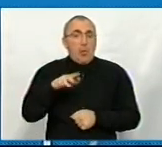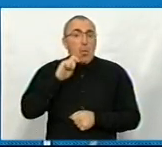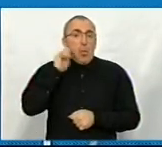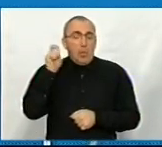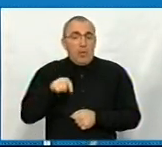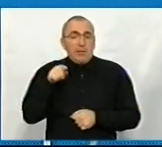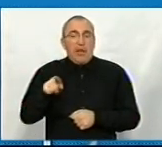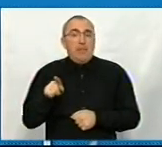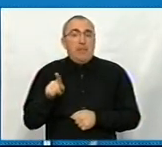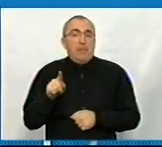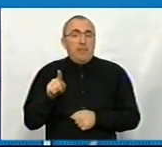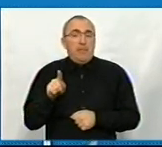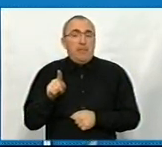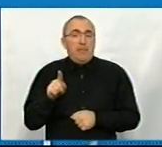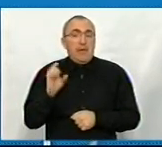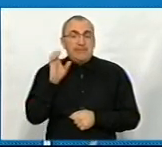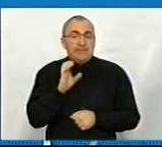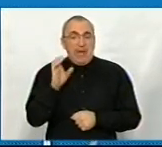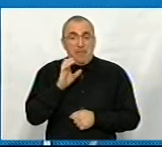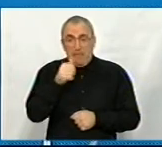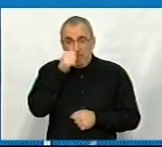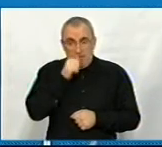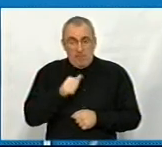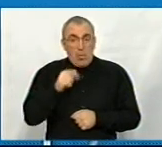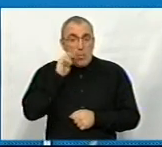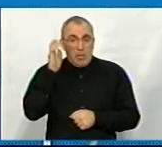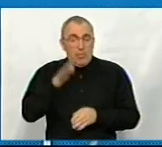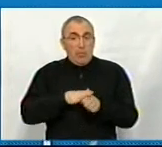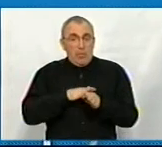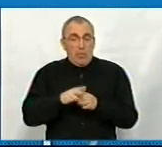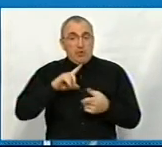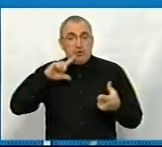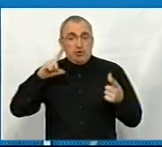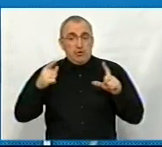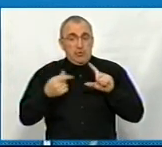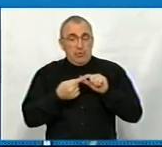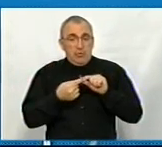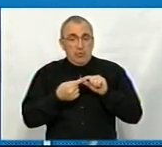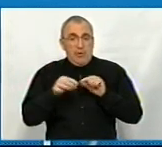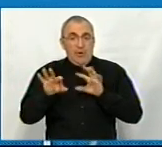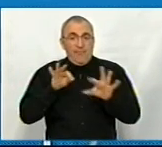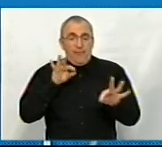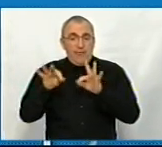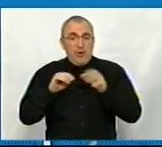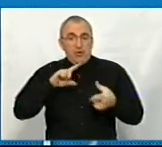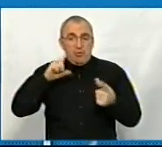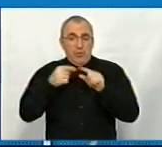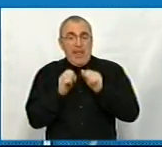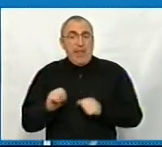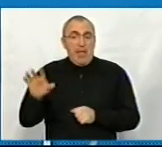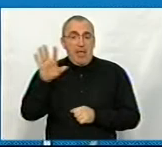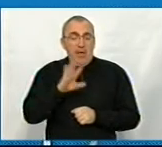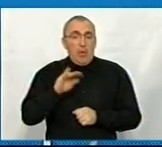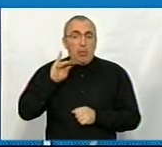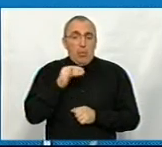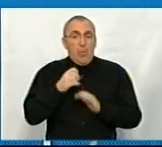Тим паче, що в серпні місяці в Україні буде проходити відбіркова частина чемпіонату Європи Ю